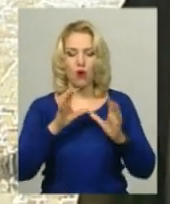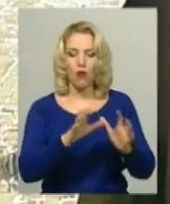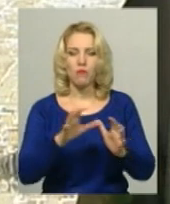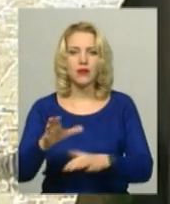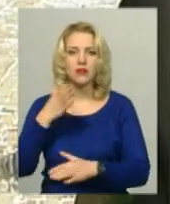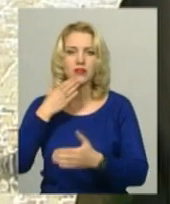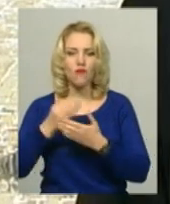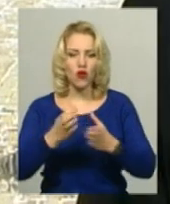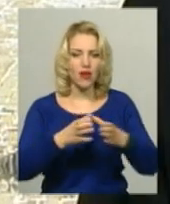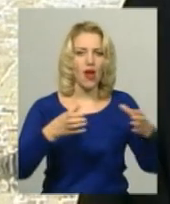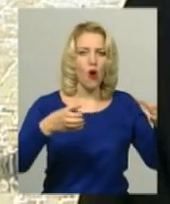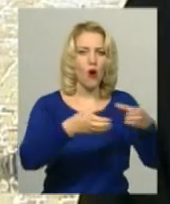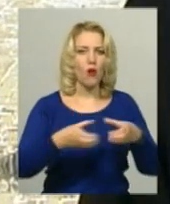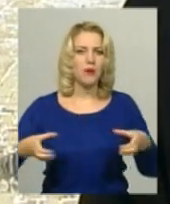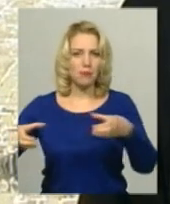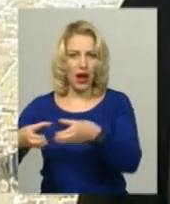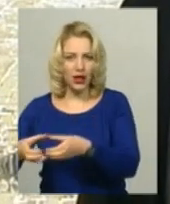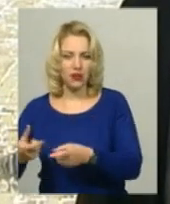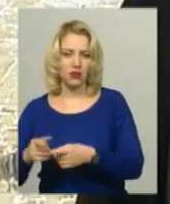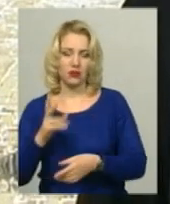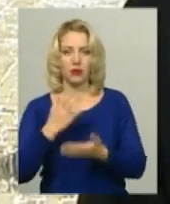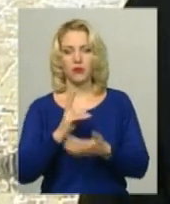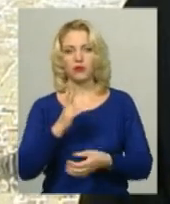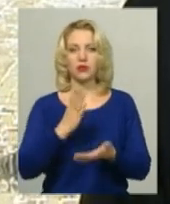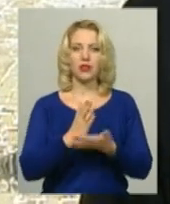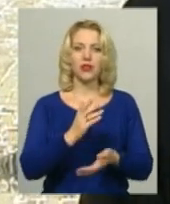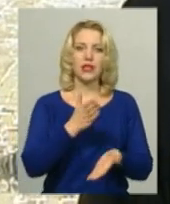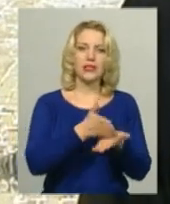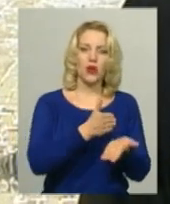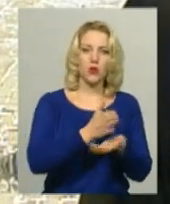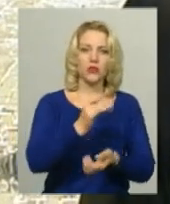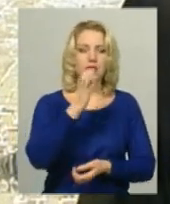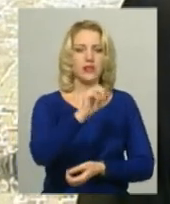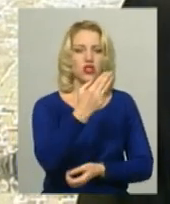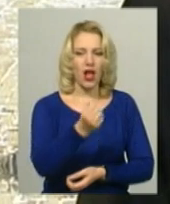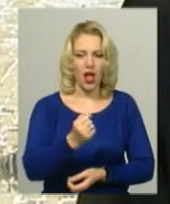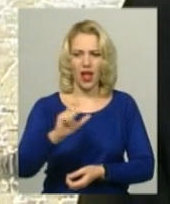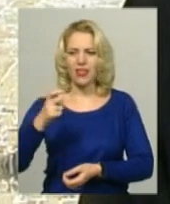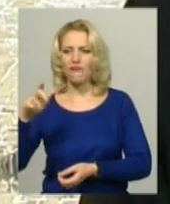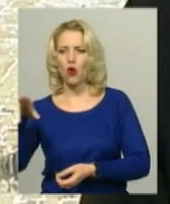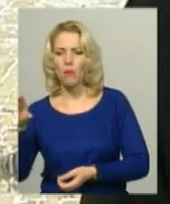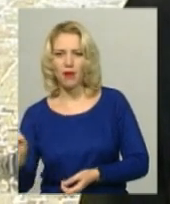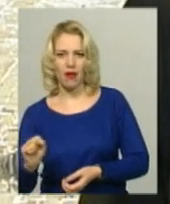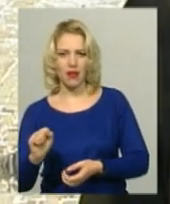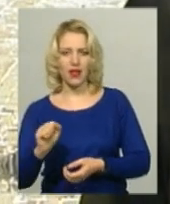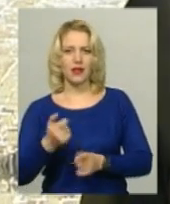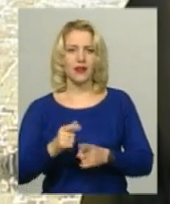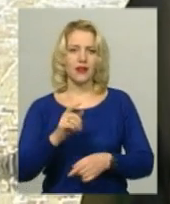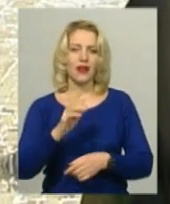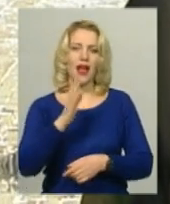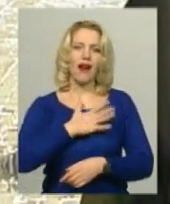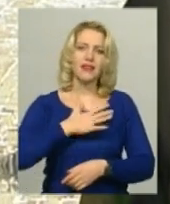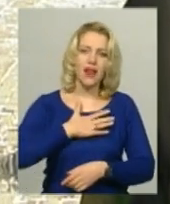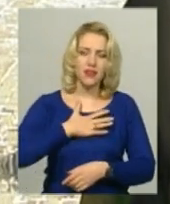парафіями, і вони знаходяться там, хто в Сполучених Штатах, хто в Канаді, в Європі, в інших, в Сінгапурі. І